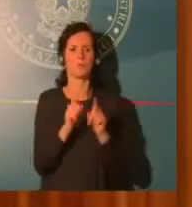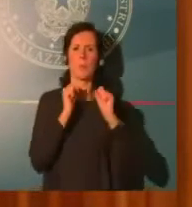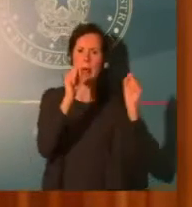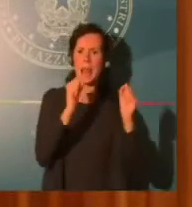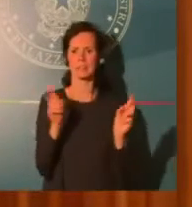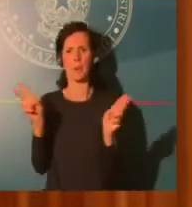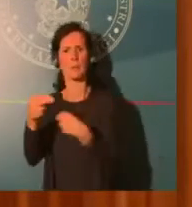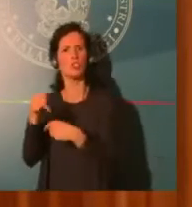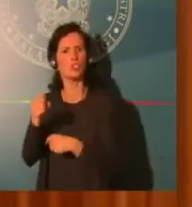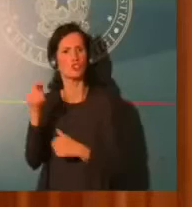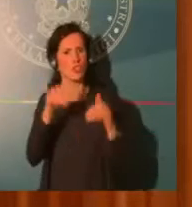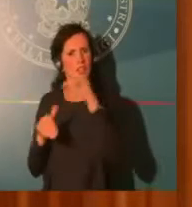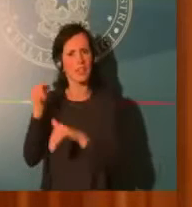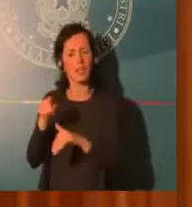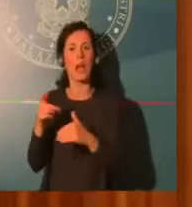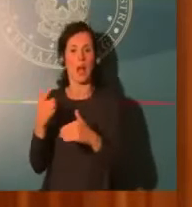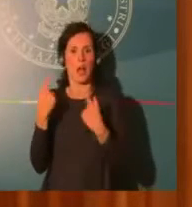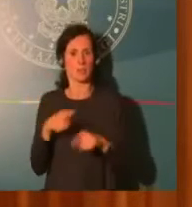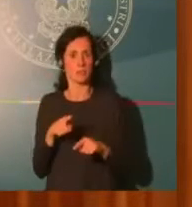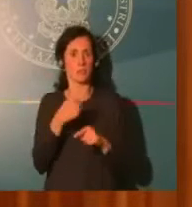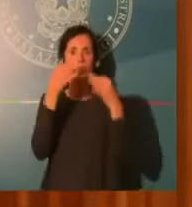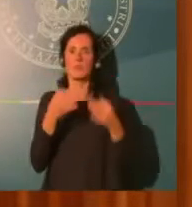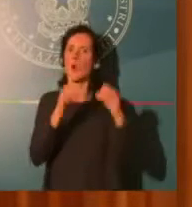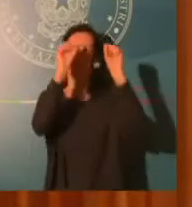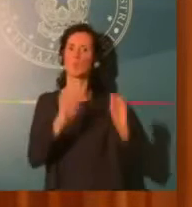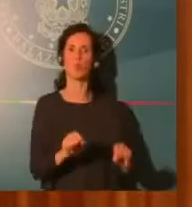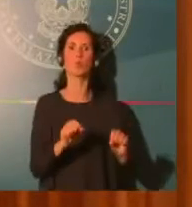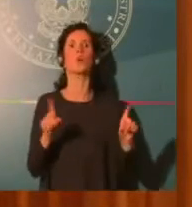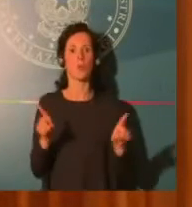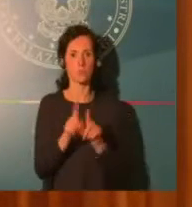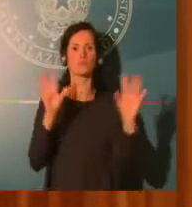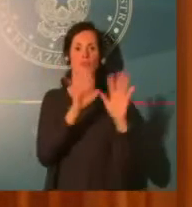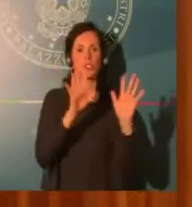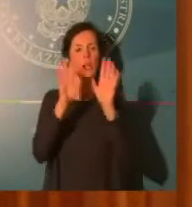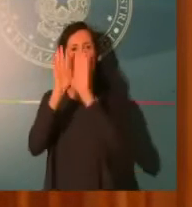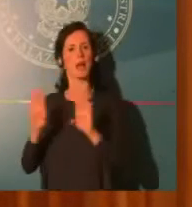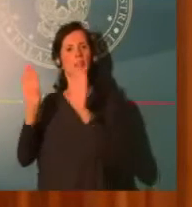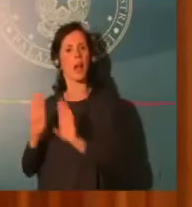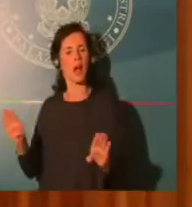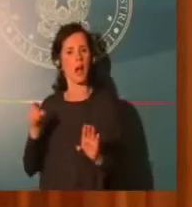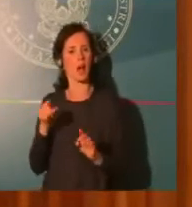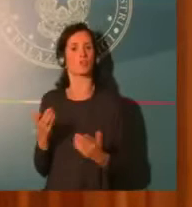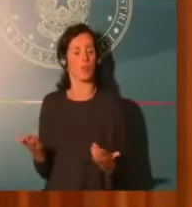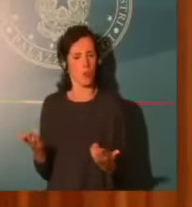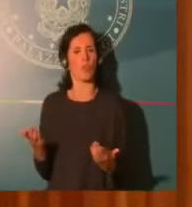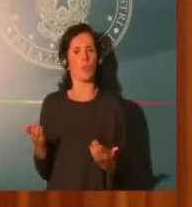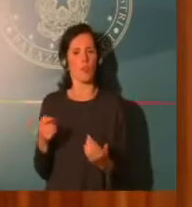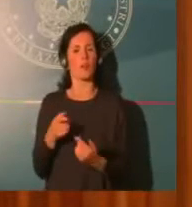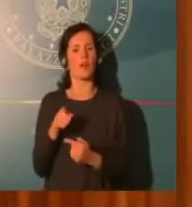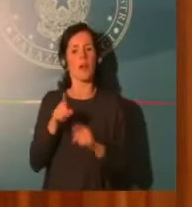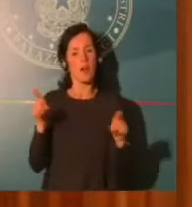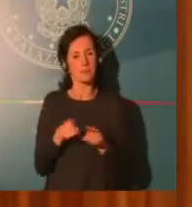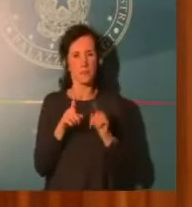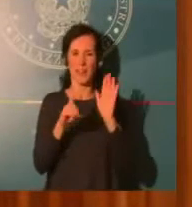L'importo già ricevuto col decreto rilancio viene raddoppiato. Però ovviamente anche i